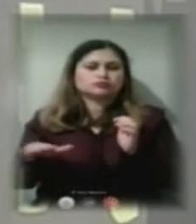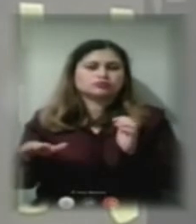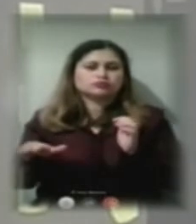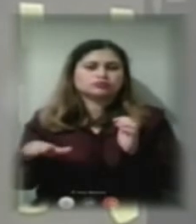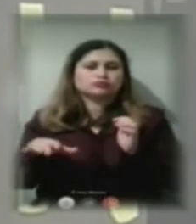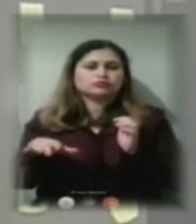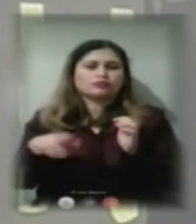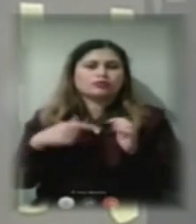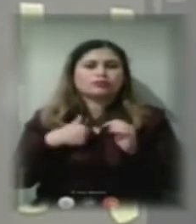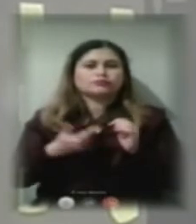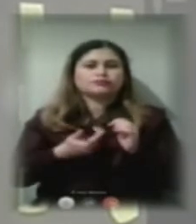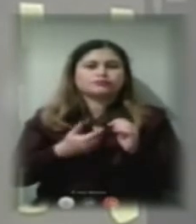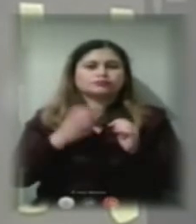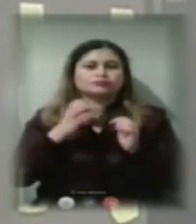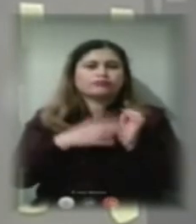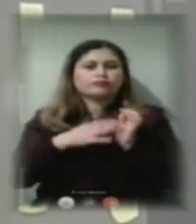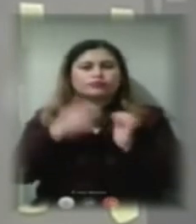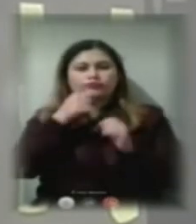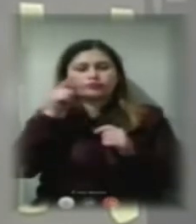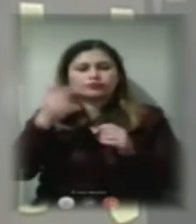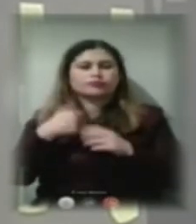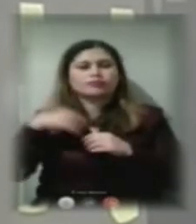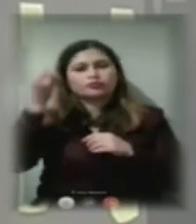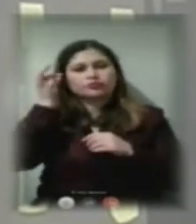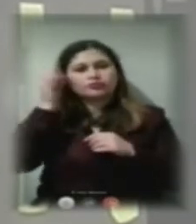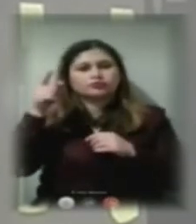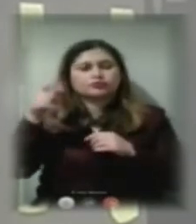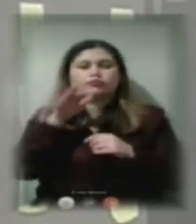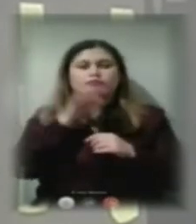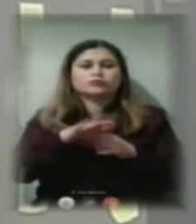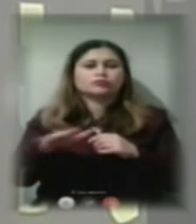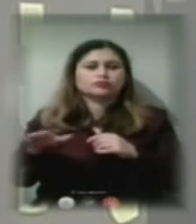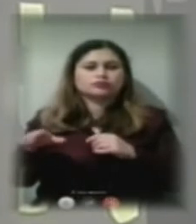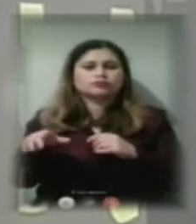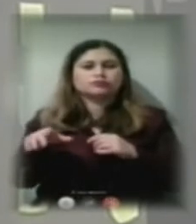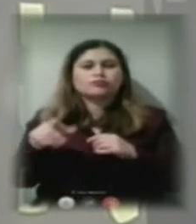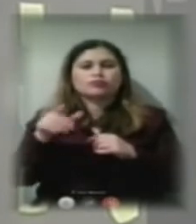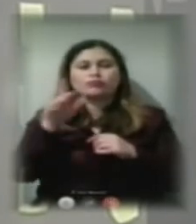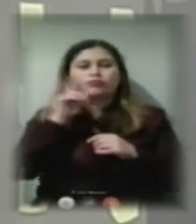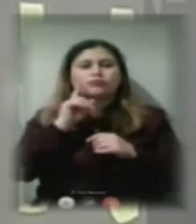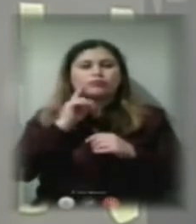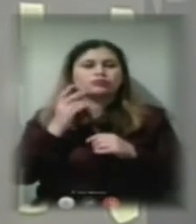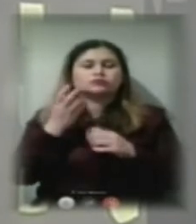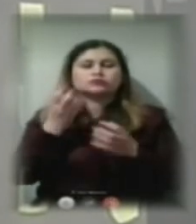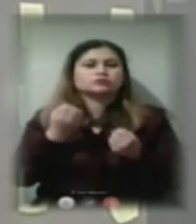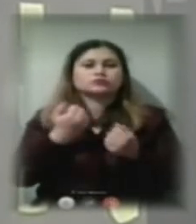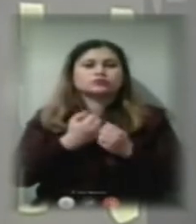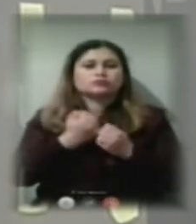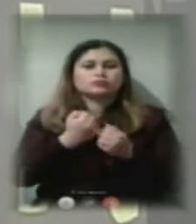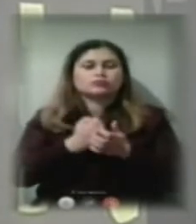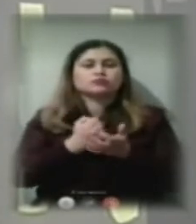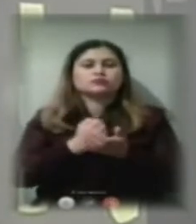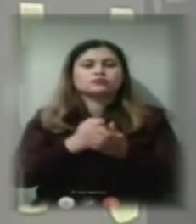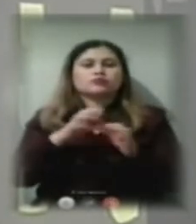живу з 90-го року там, і пам'ятаю, як завжди діти, вони поки не зробили автономне там опалення, вони завжди